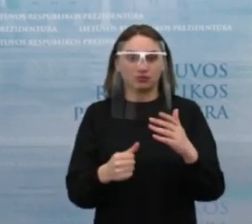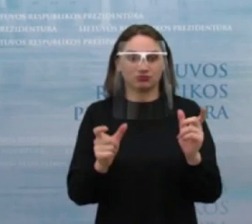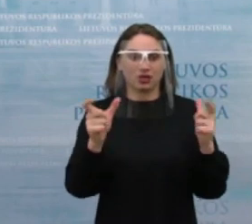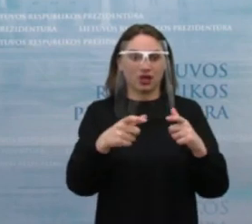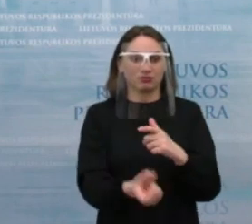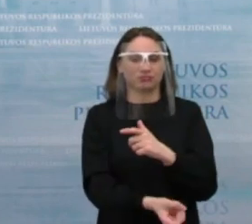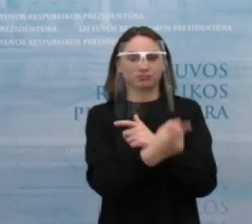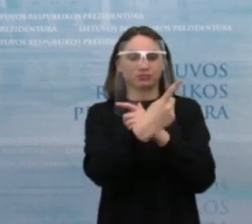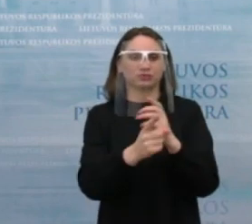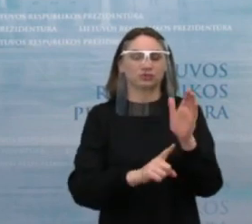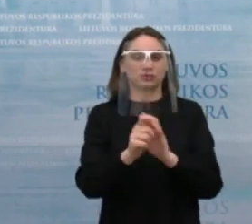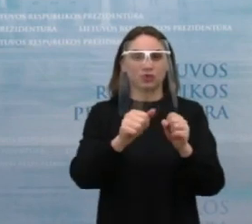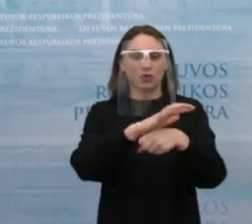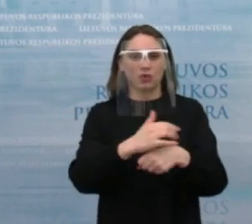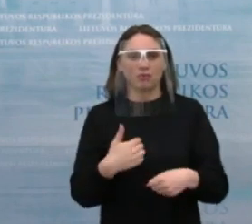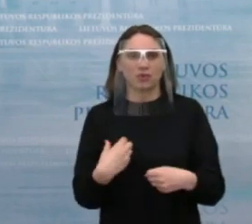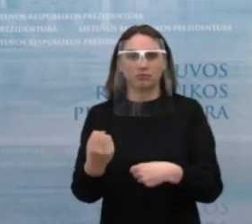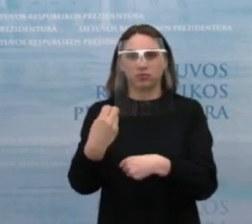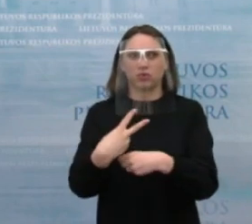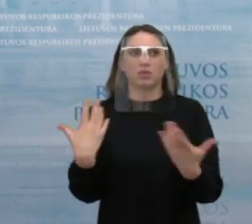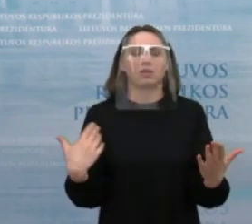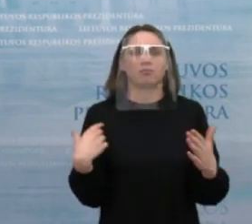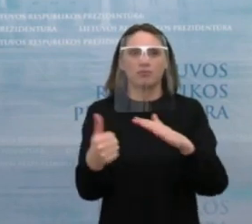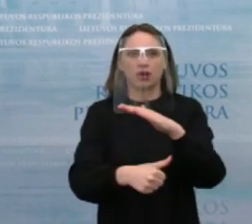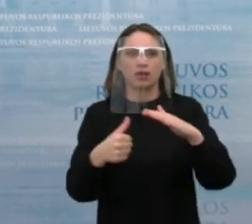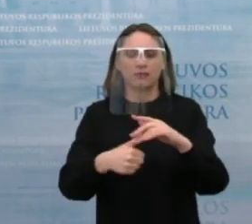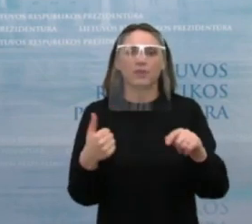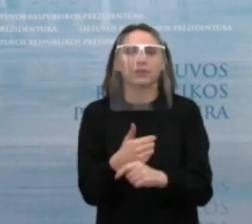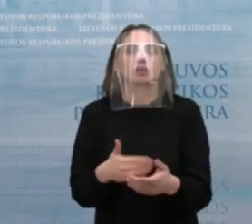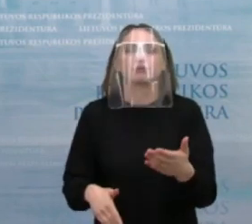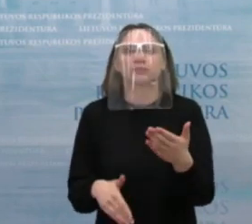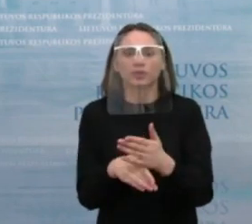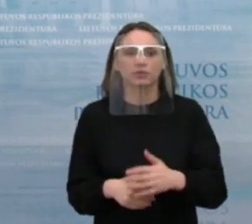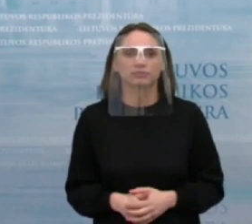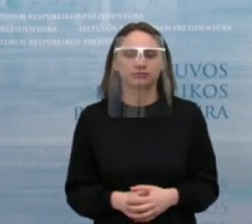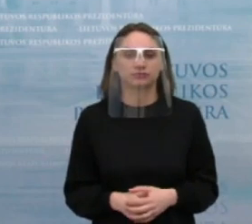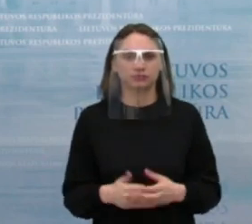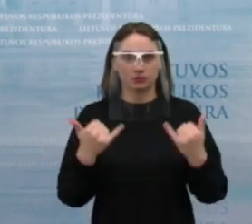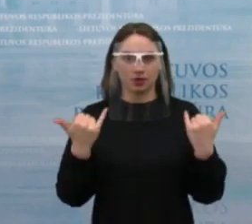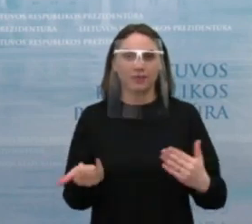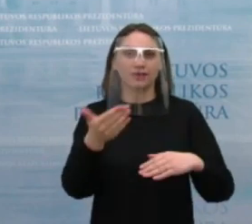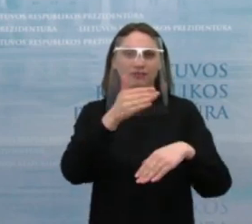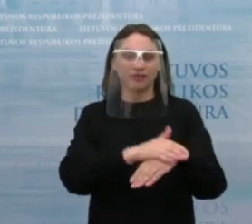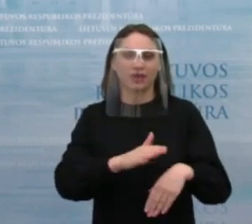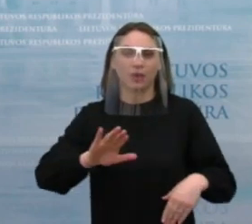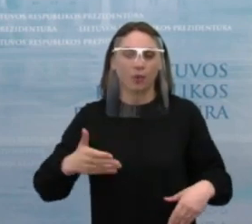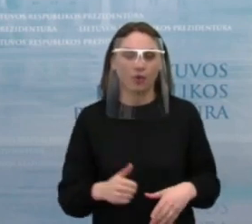laikotarpiu. Na šiuo metu egzistuoja faktas, kad tik tai 30 procento darbo